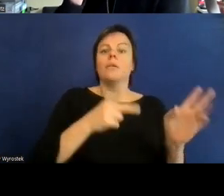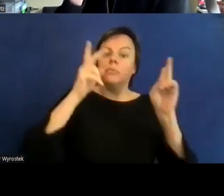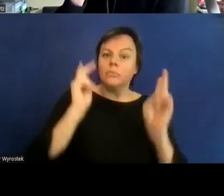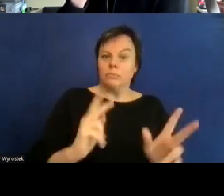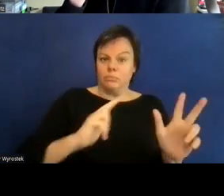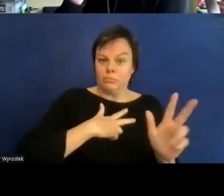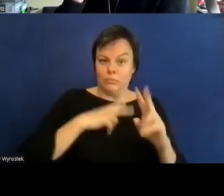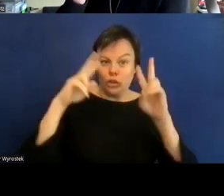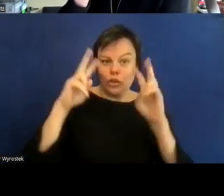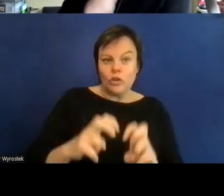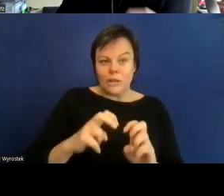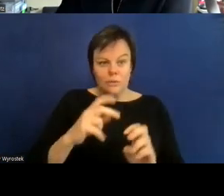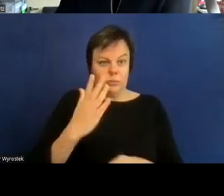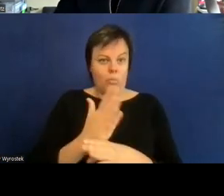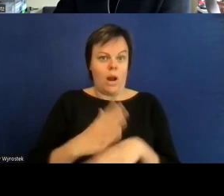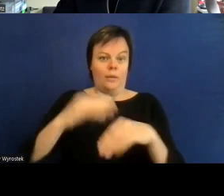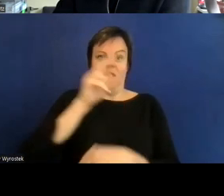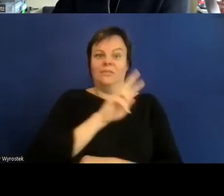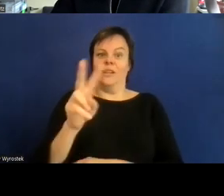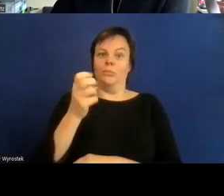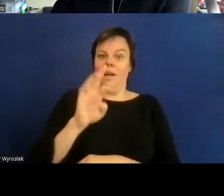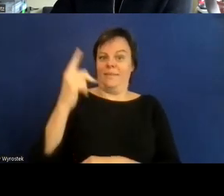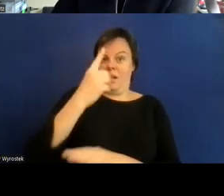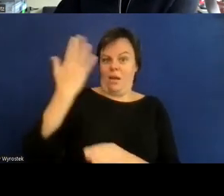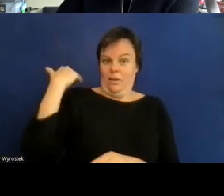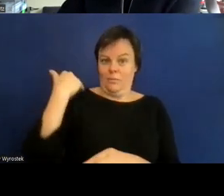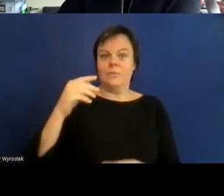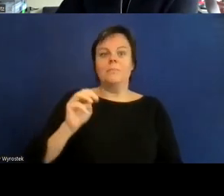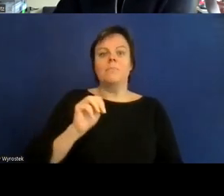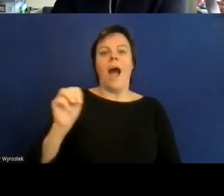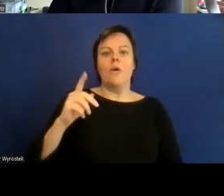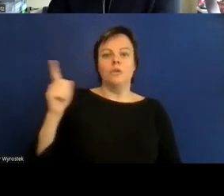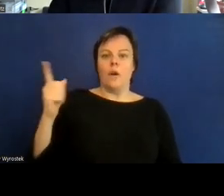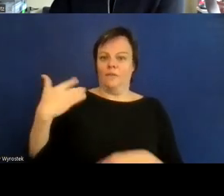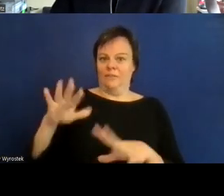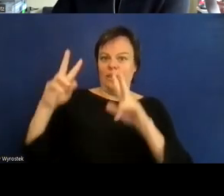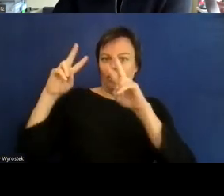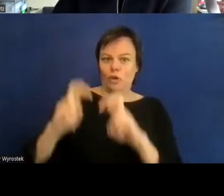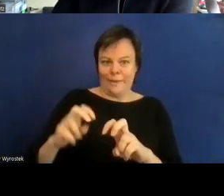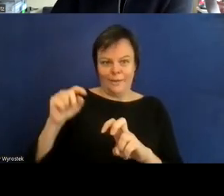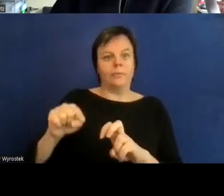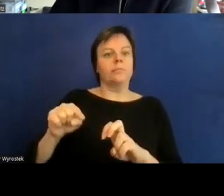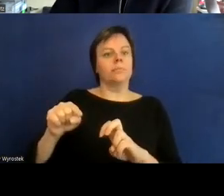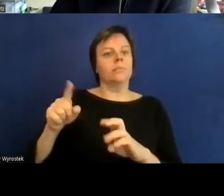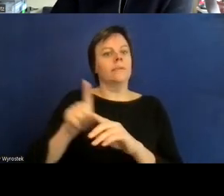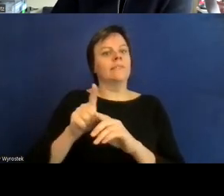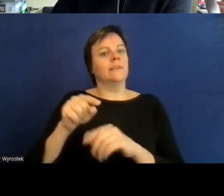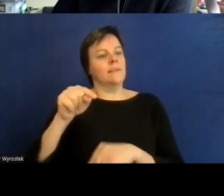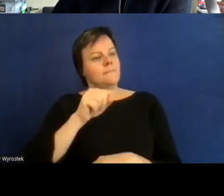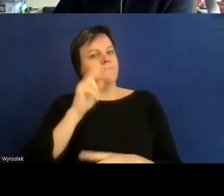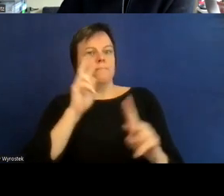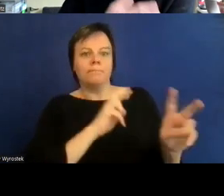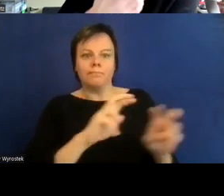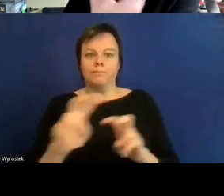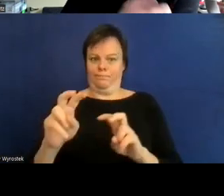studie die also quasi die microsoft produkte untersucht hat und dabei sozusagen die frage gestellt